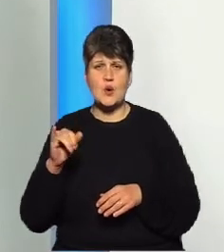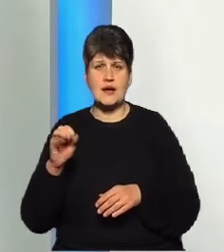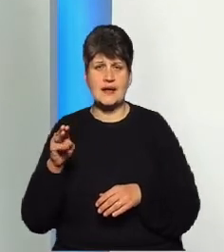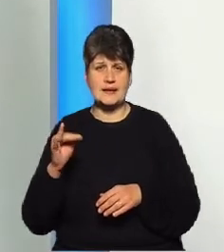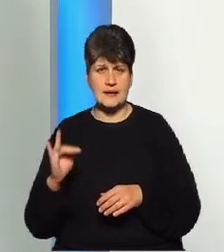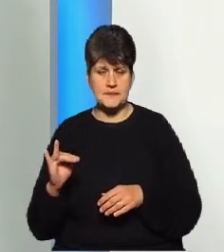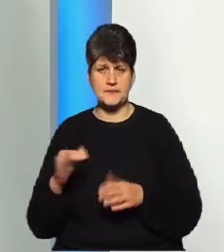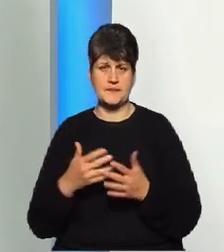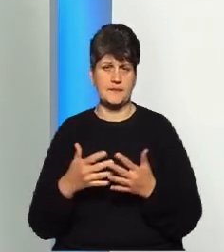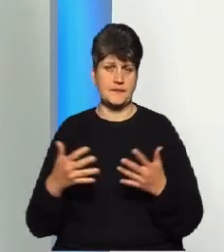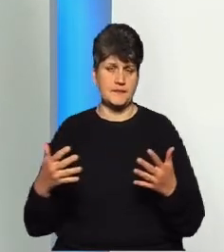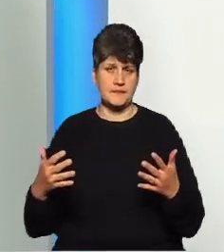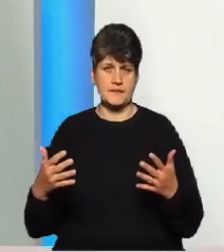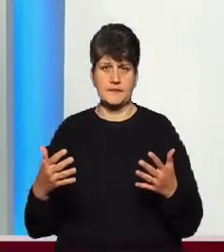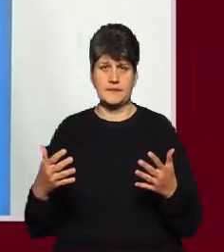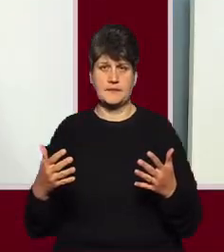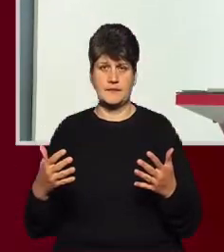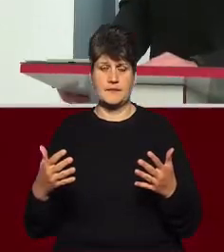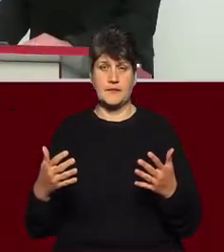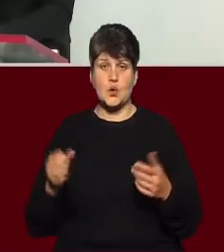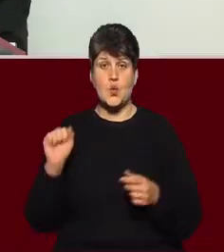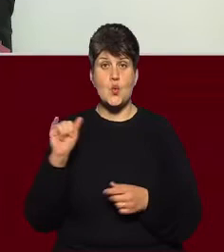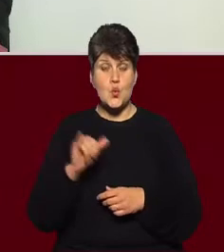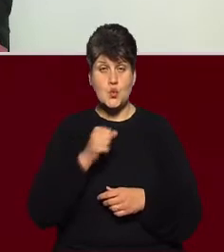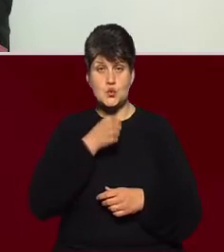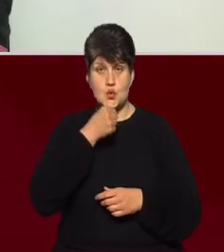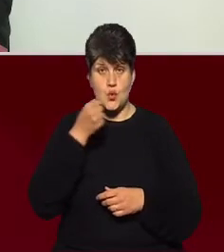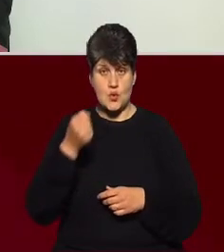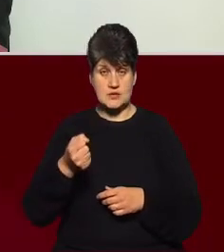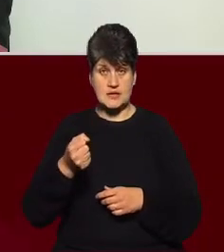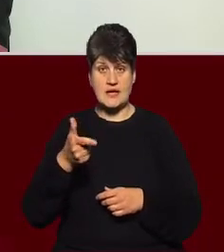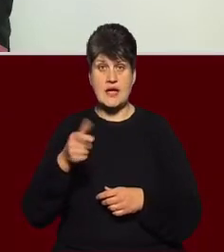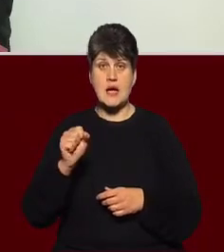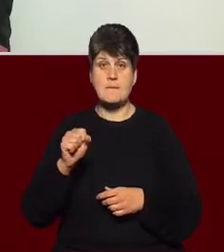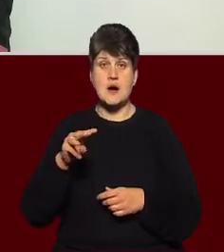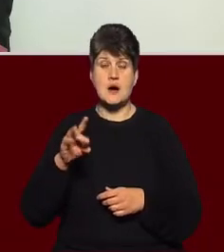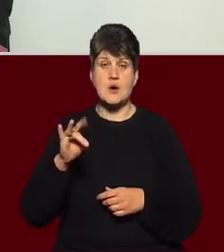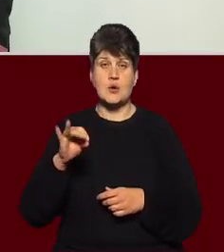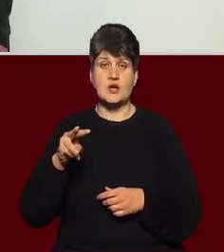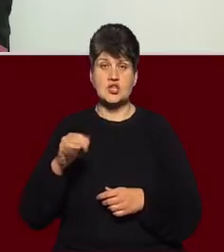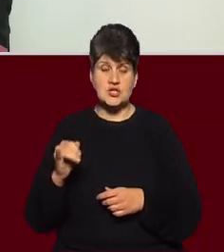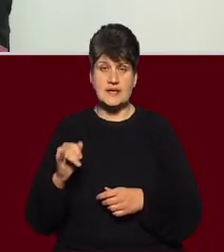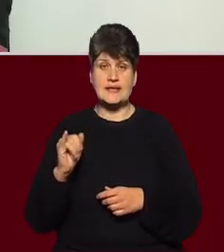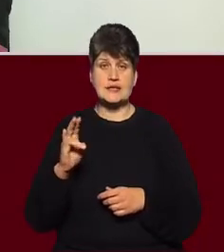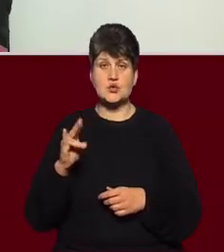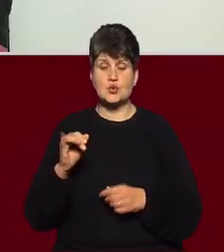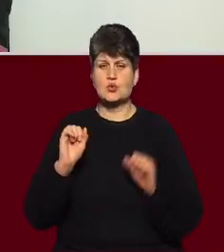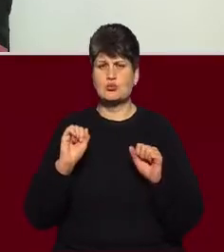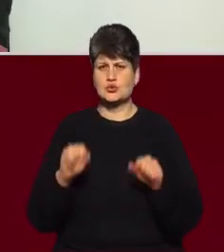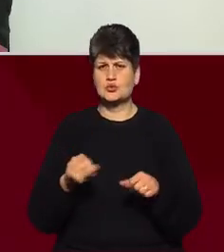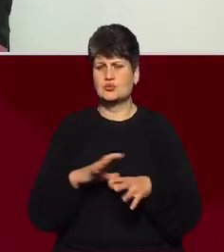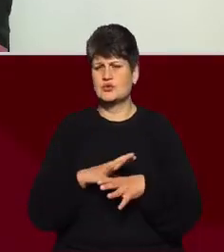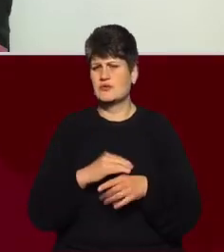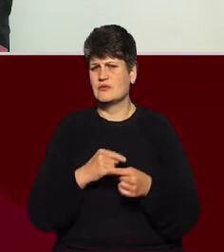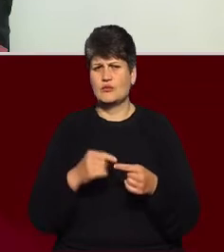А у дорослих геморрагічний інсульт може бути також в будь-якому віці, тому що це є вроджена